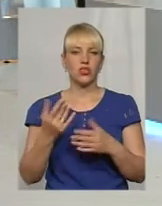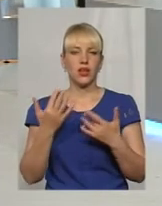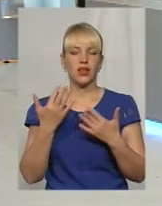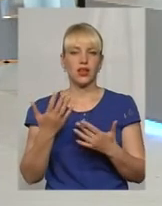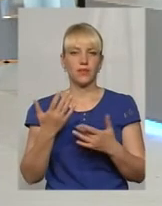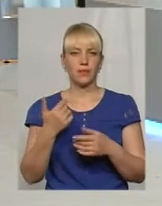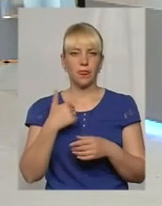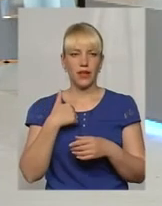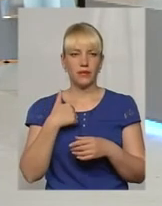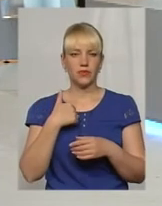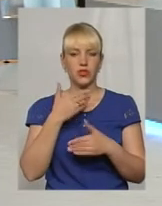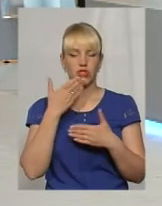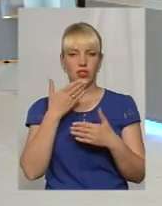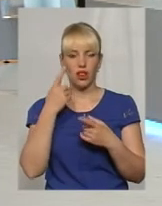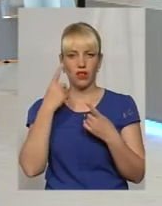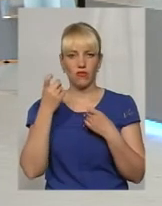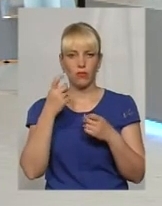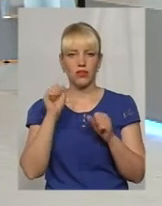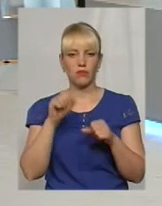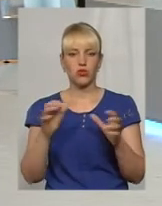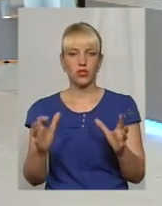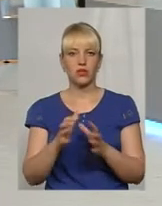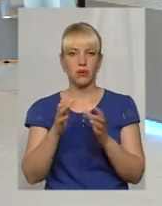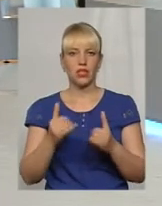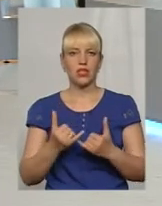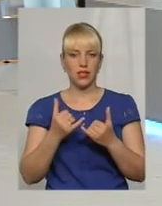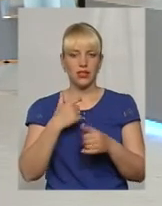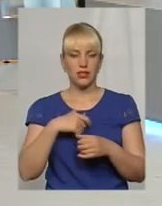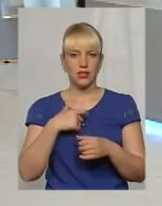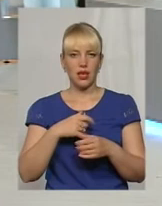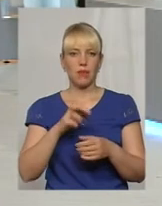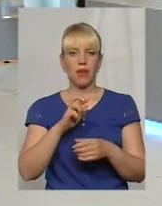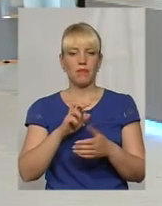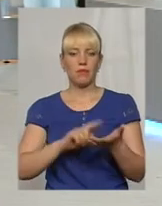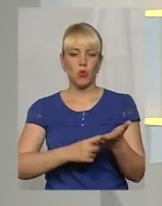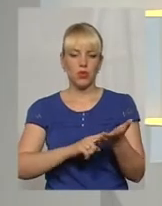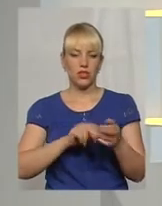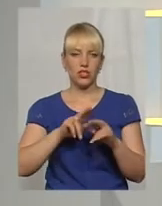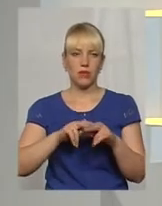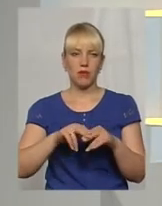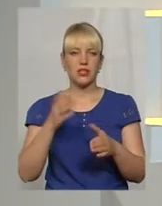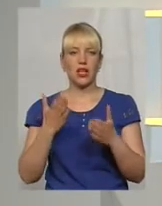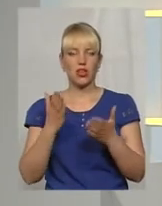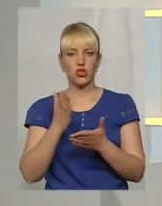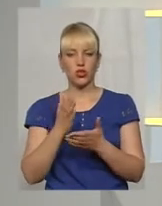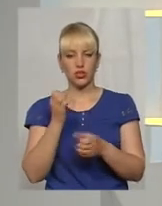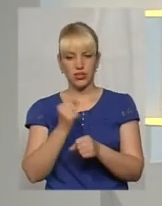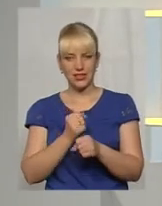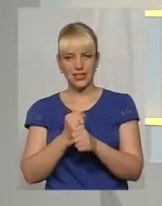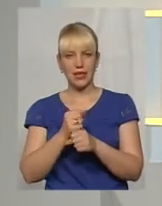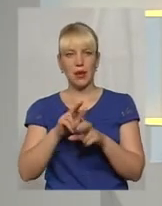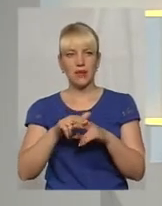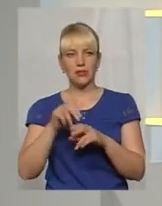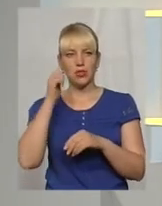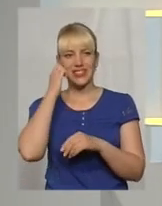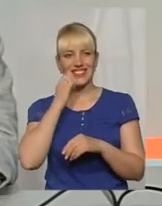я читала інформацію, можна зберегти для себе і біометричний паспорт, і якщо ще діє паспорт старого зразку.